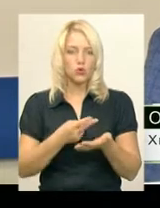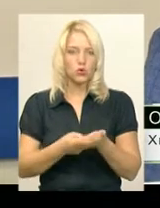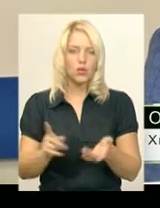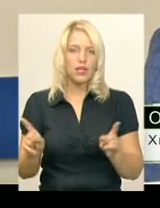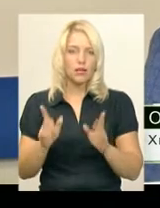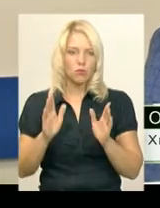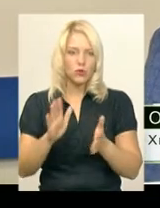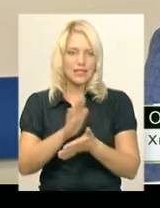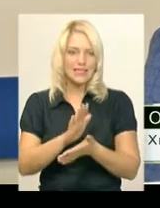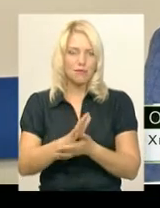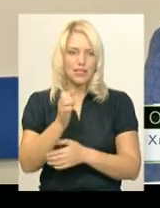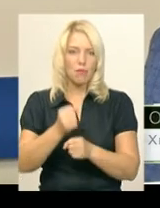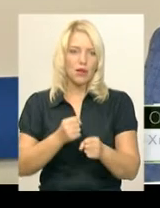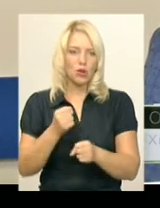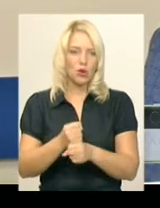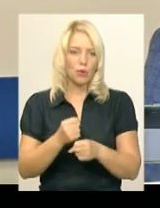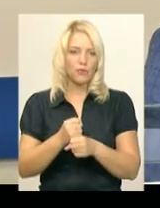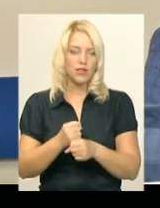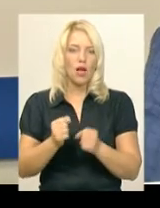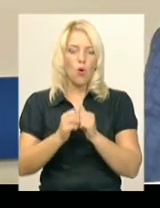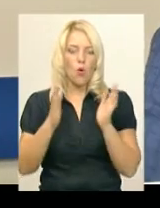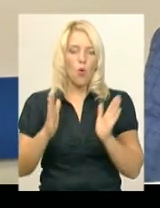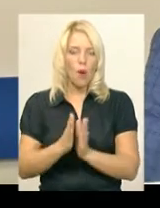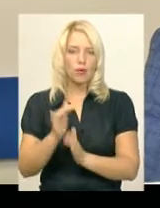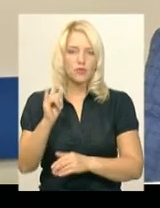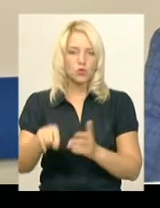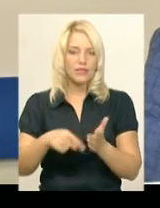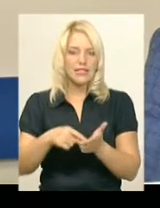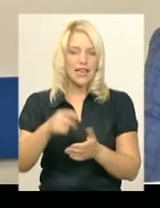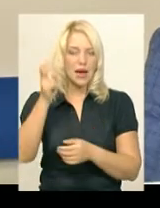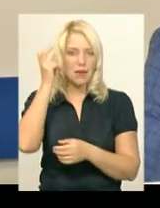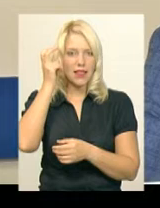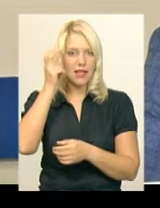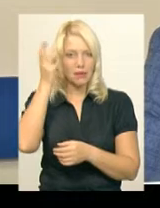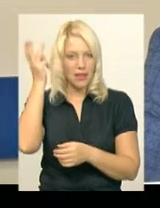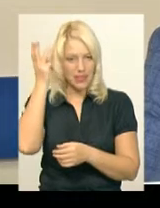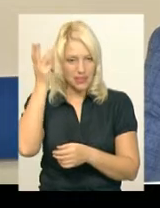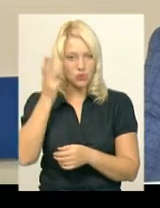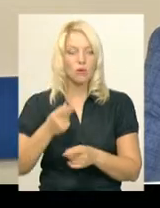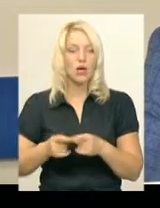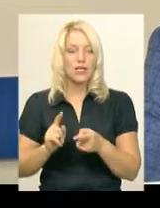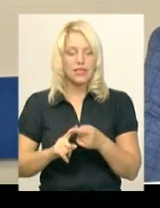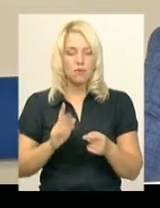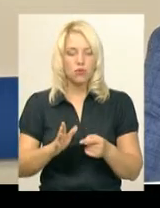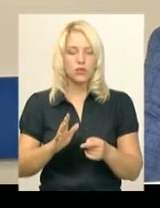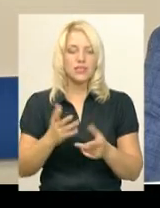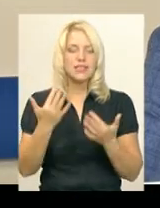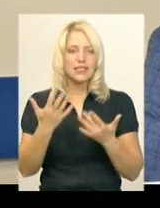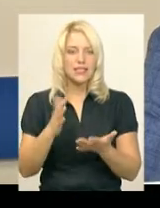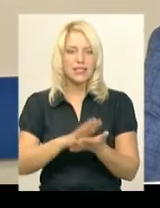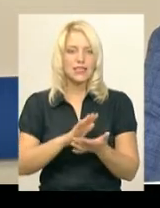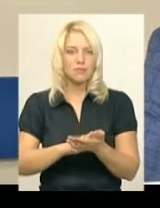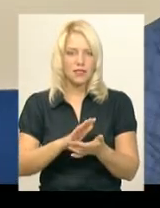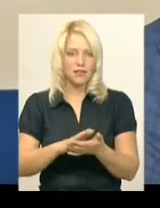яким буде сміттєпереробний комплекс в місті Хмельницькому. Він виходить з того тоннажу сміття, який продукує